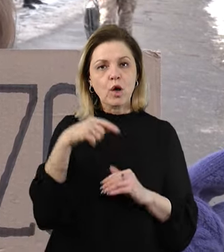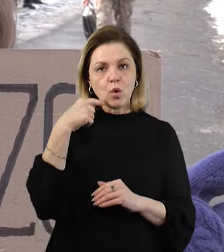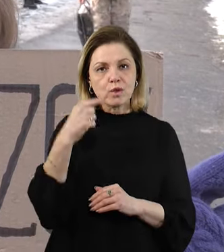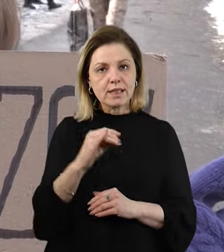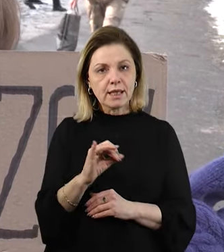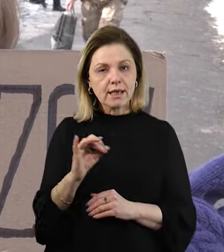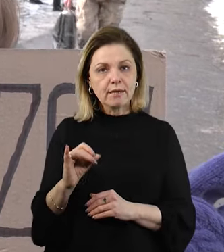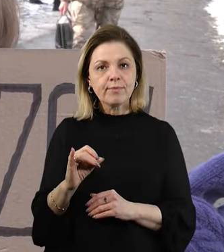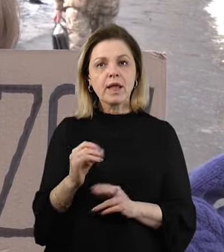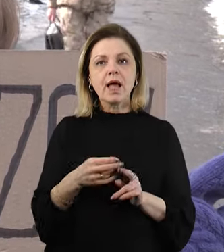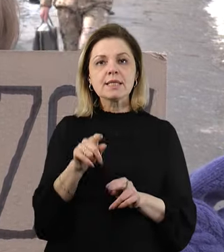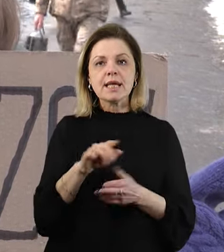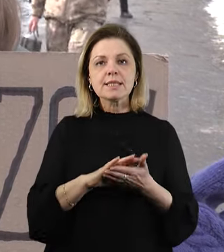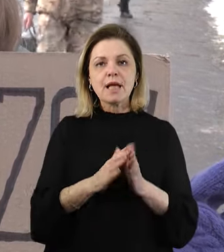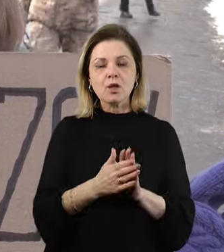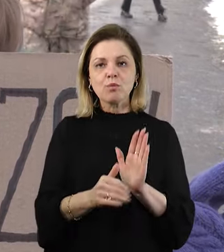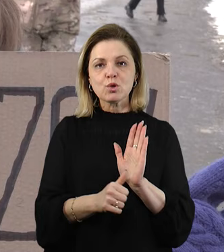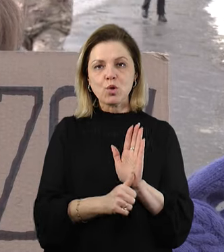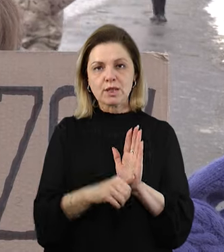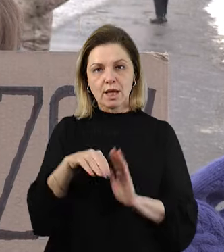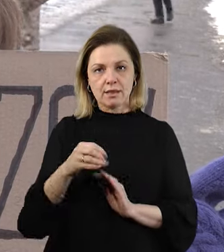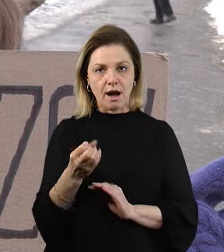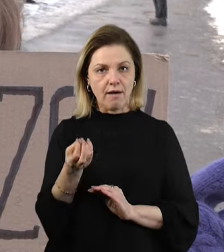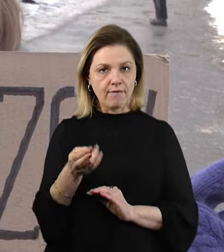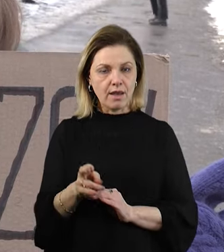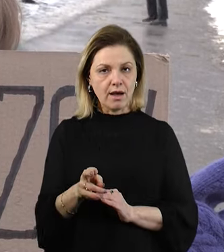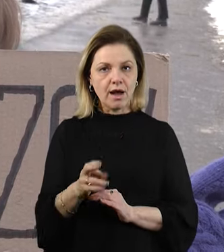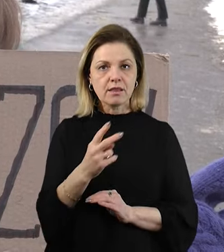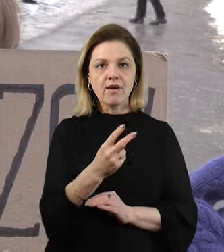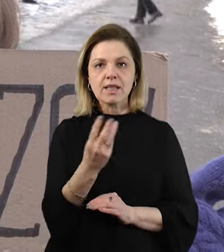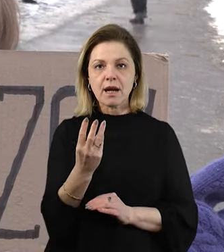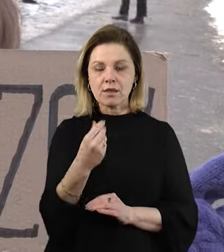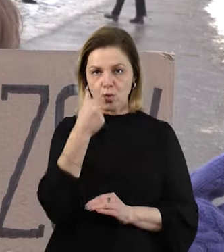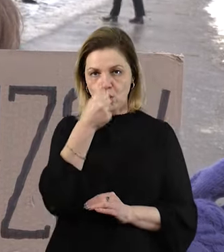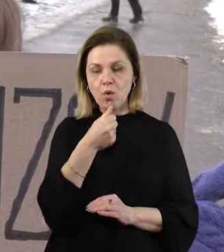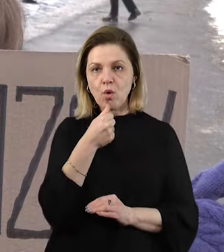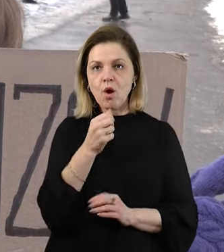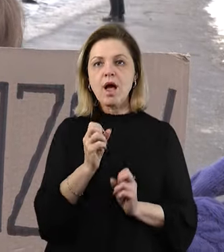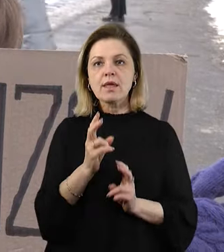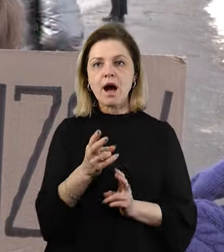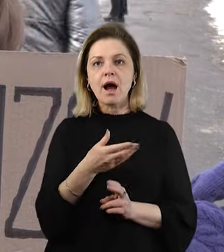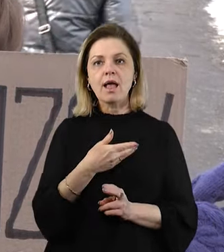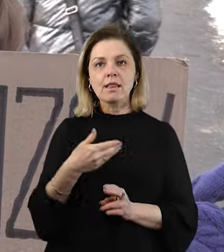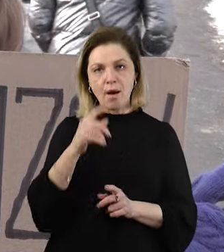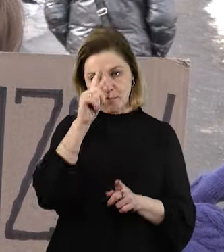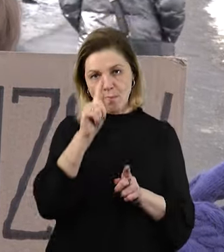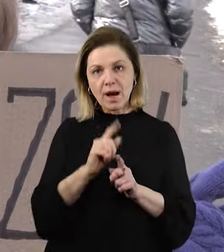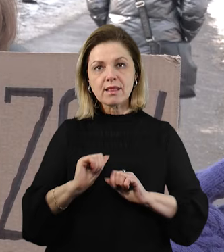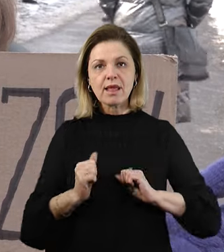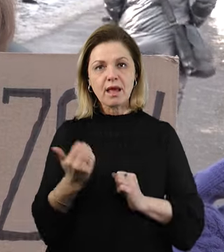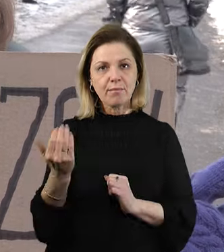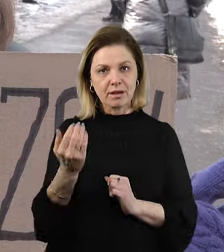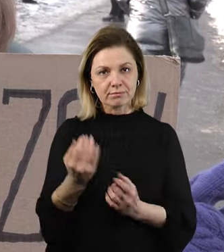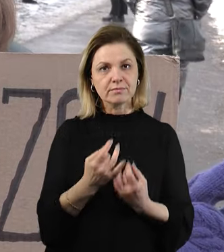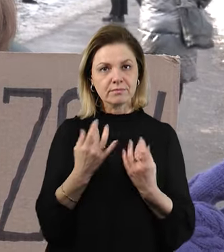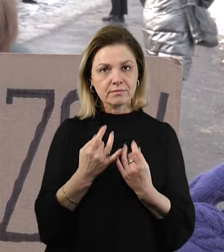Це станом на 6 травня 2023 року, як нам поводовили побратими. Наче